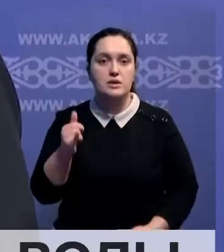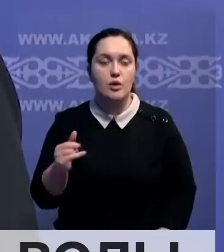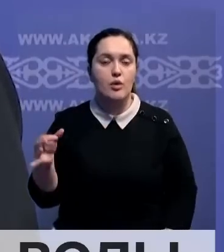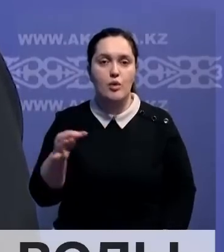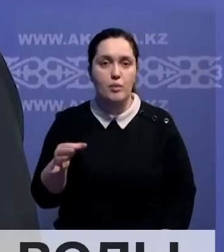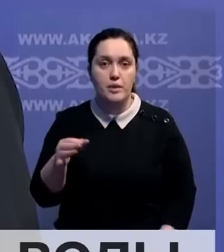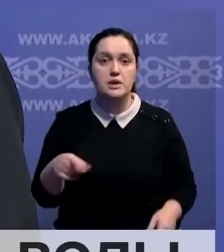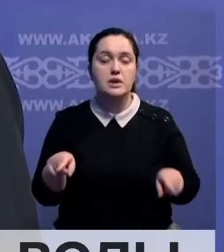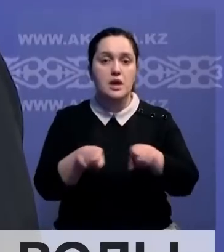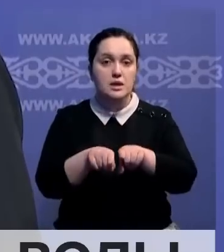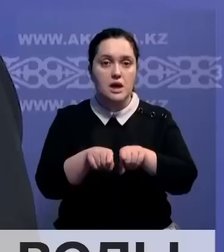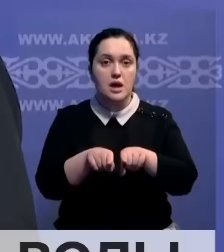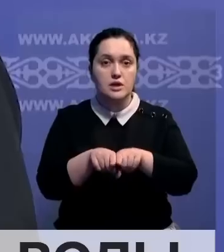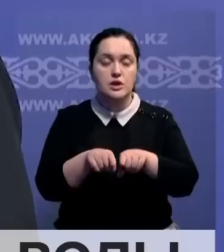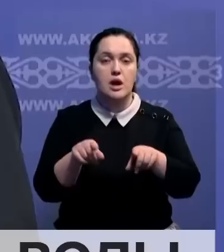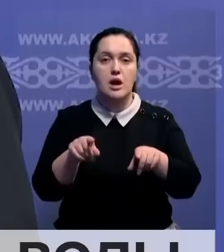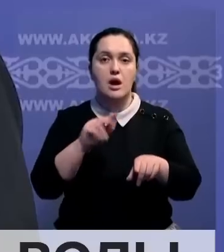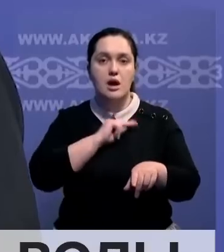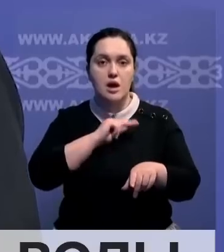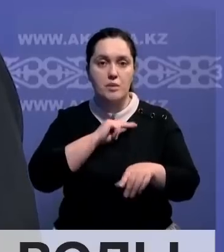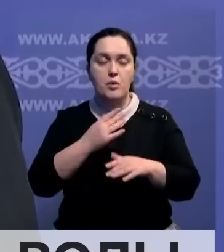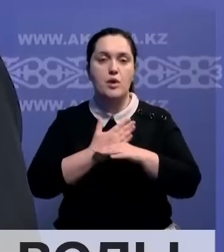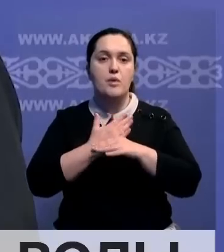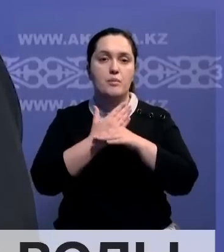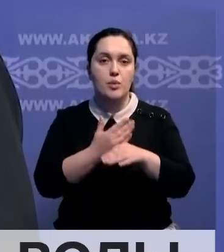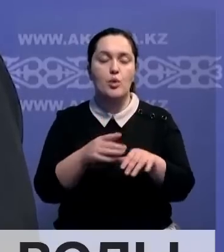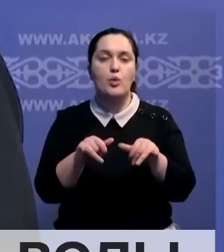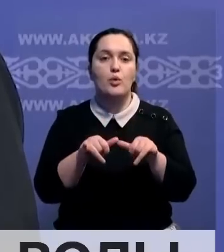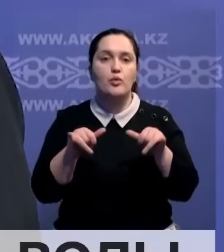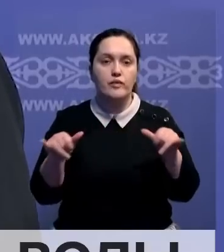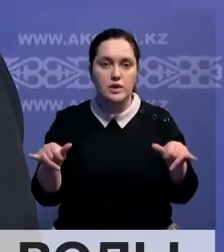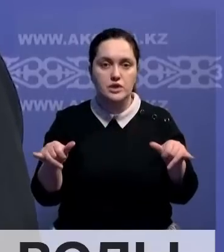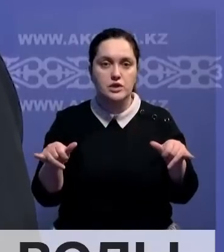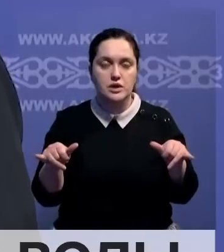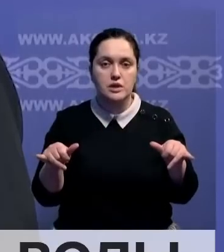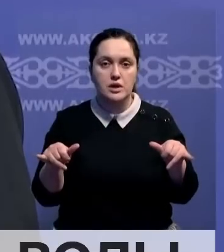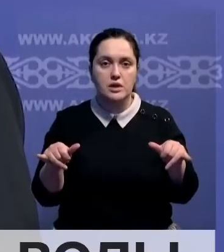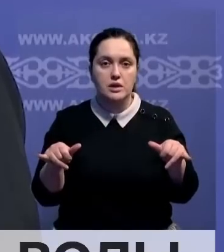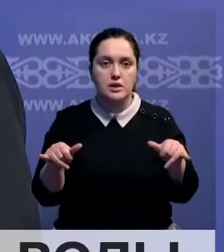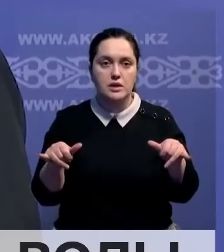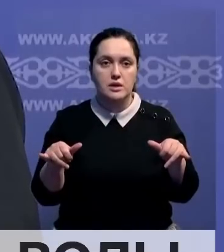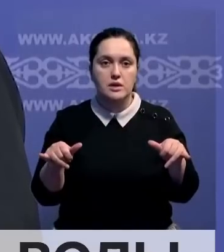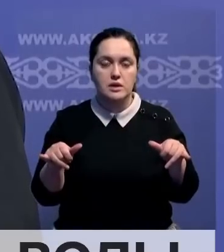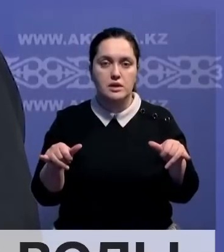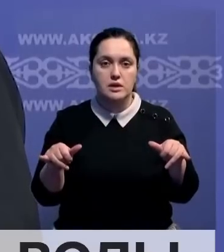Также другие работы, способствующие увеличению потенциала